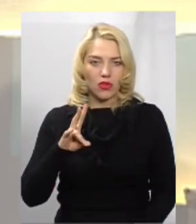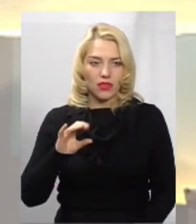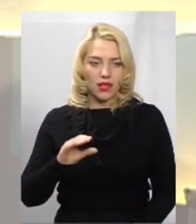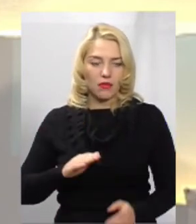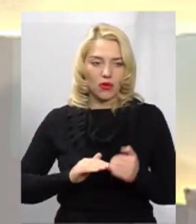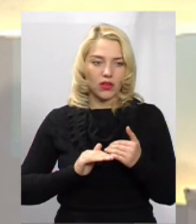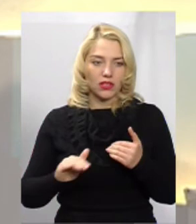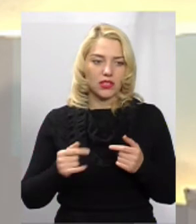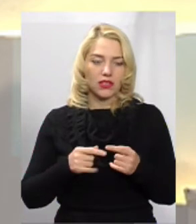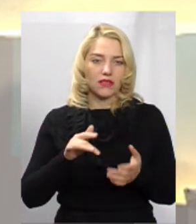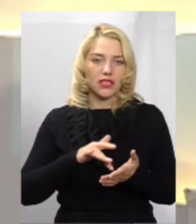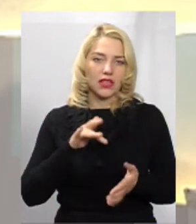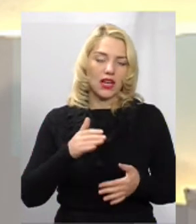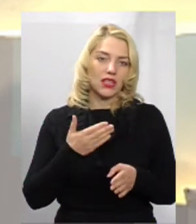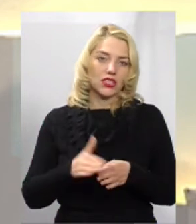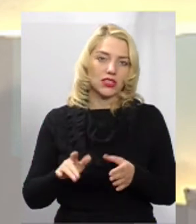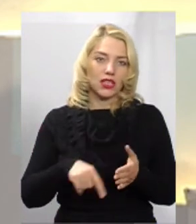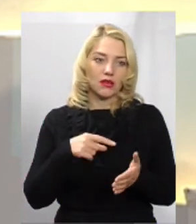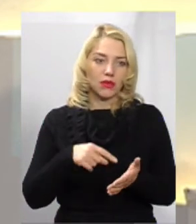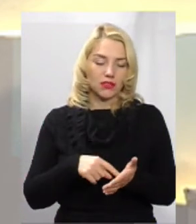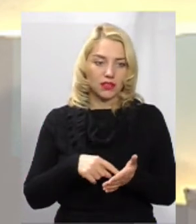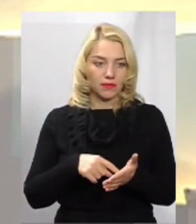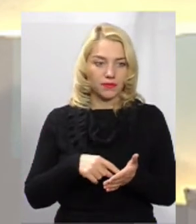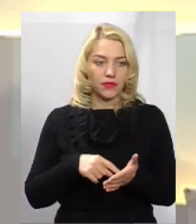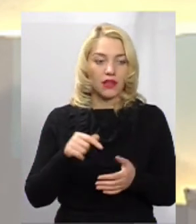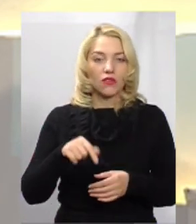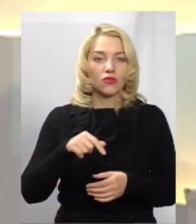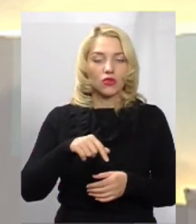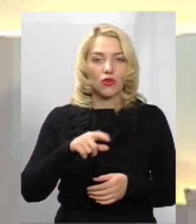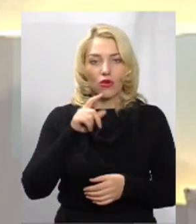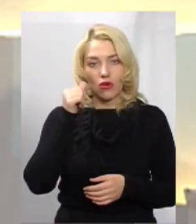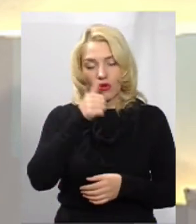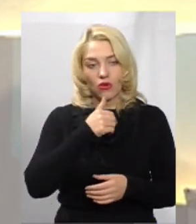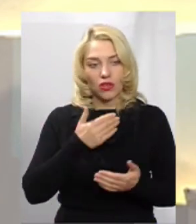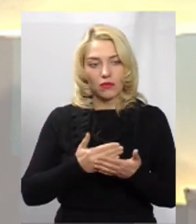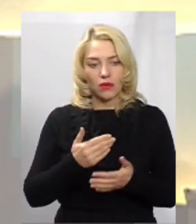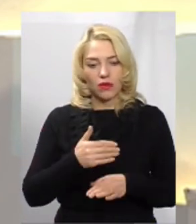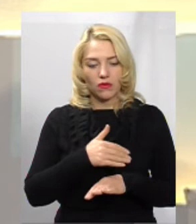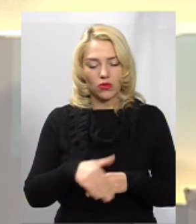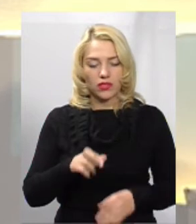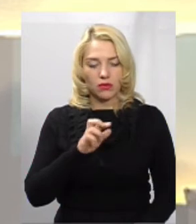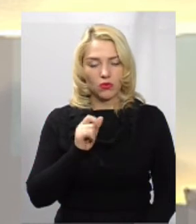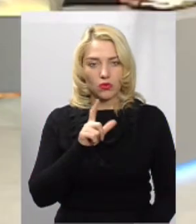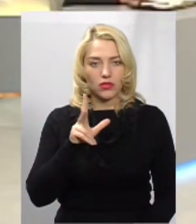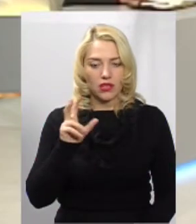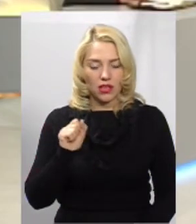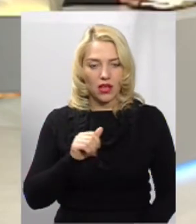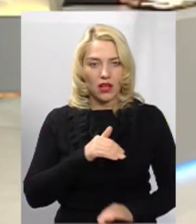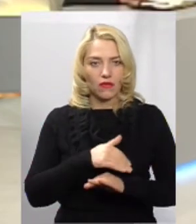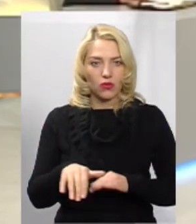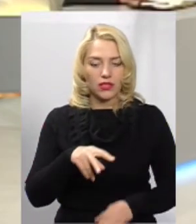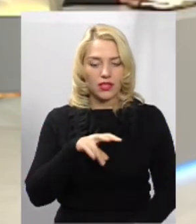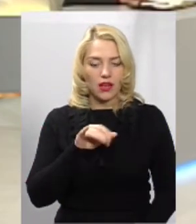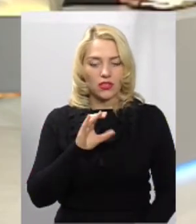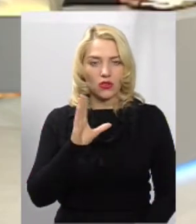в центральних частині міста цього року, наприклад, вулицю Бузька, там чи вулиця Лісова, яка зроблена була